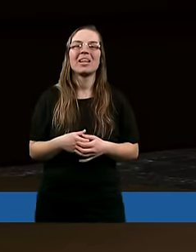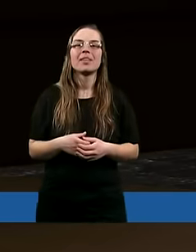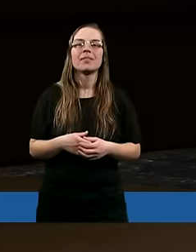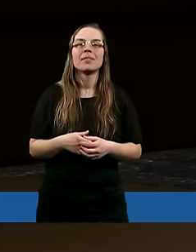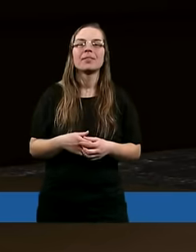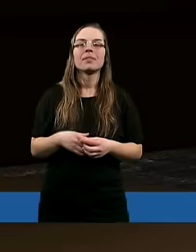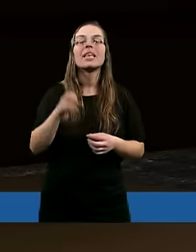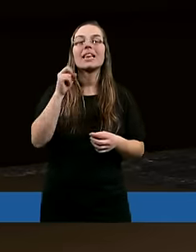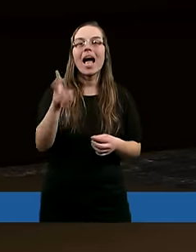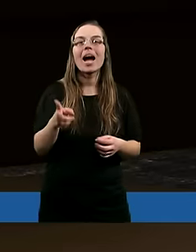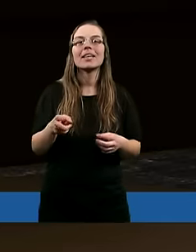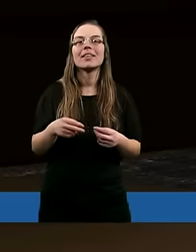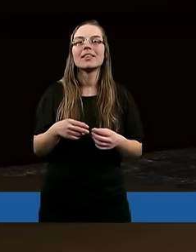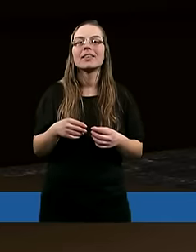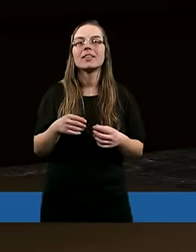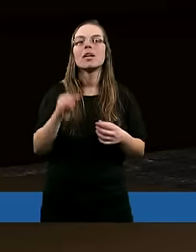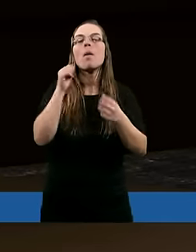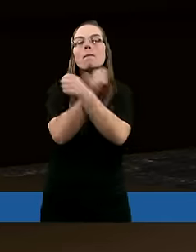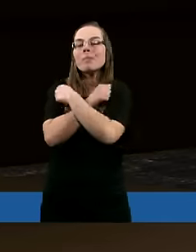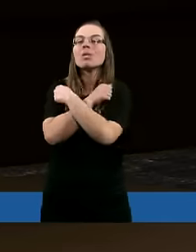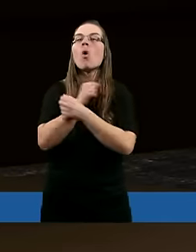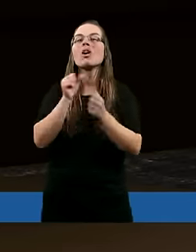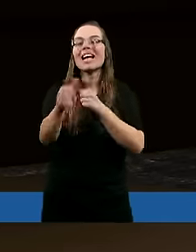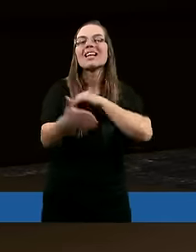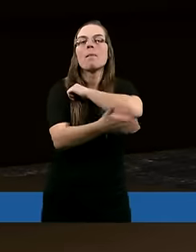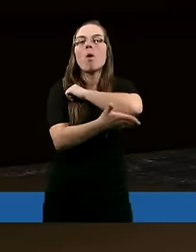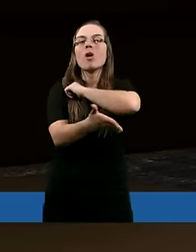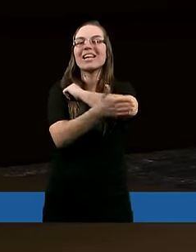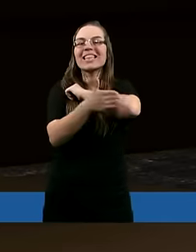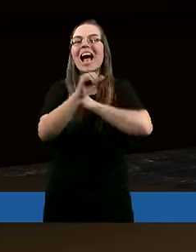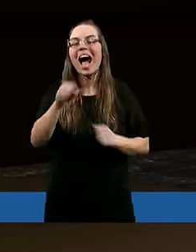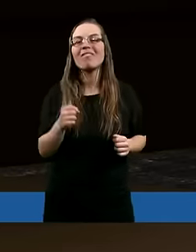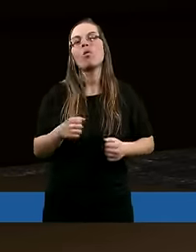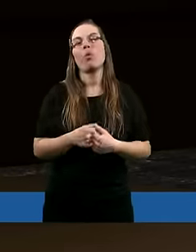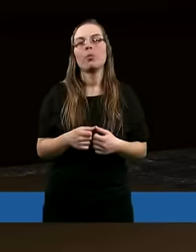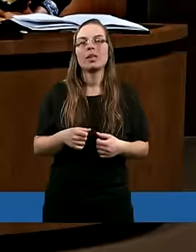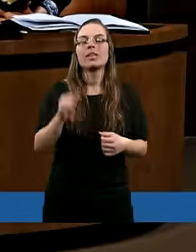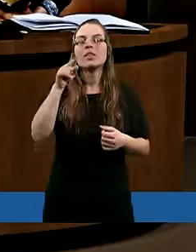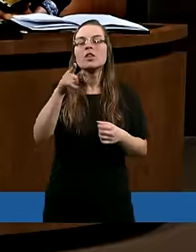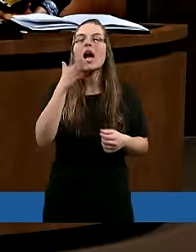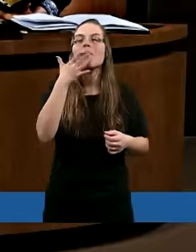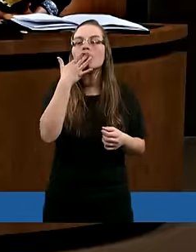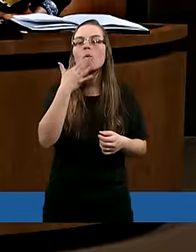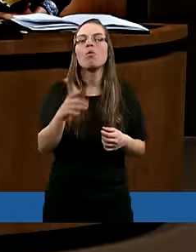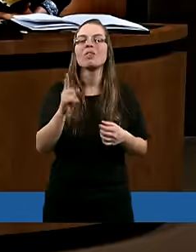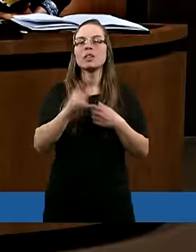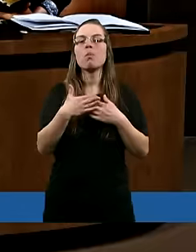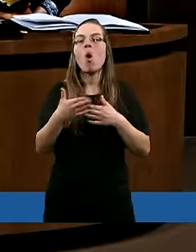Tak, miłość jest podstawą tego owocu. I tak jak rozpoczynaliśmy chyba